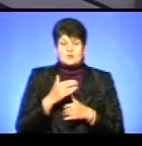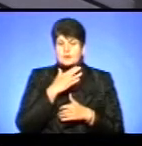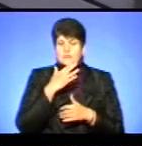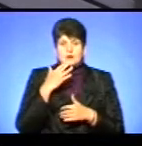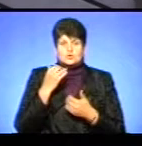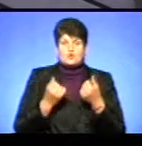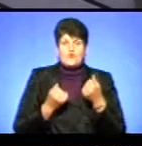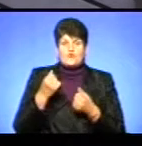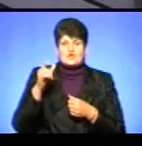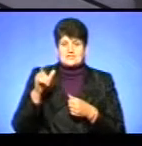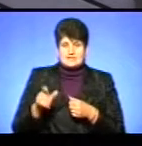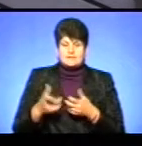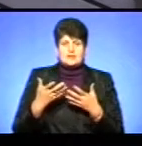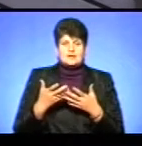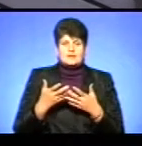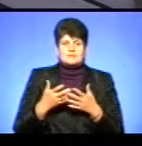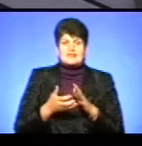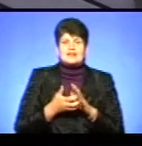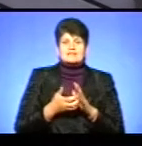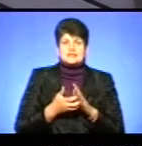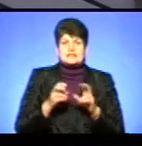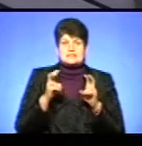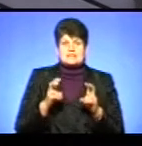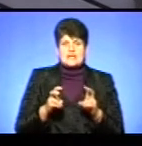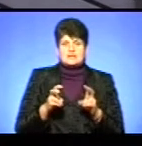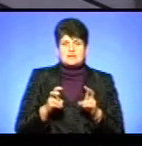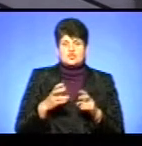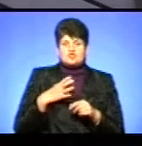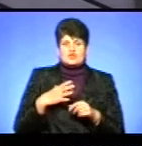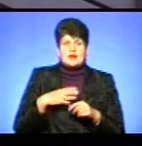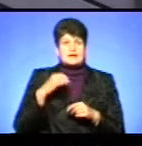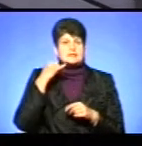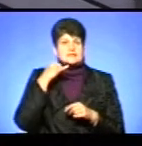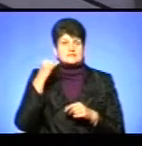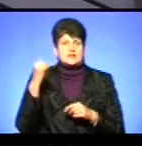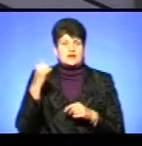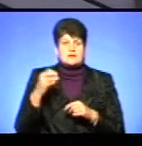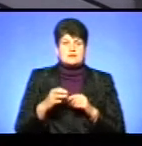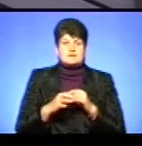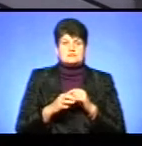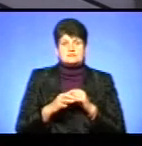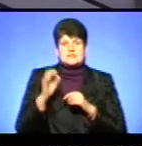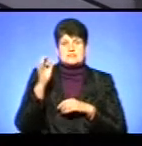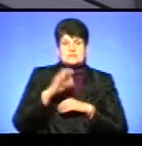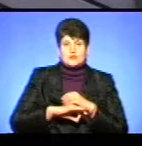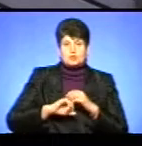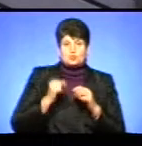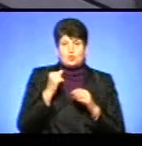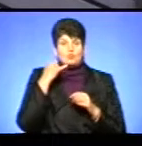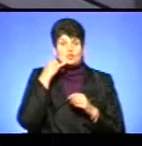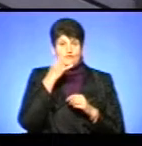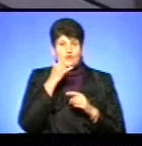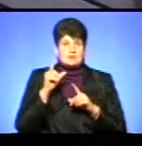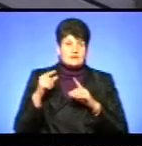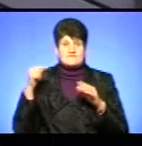водіїв, яких вже катастрофічно не хватає, сидять на чемоданах, чекають дзвінка з заходу, коли друг позвони звідтам і